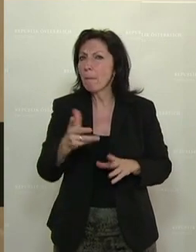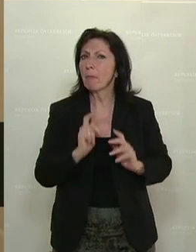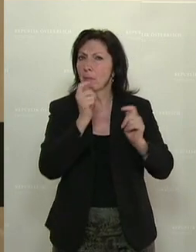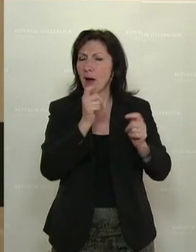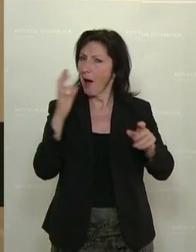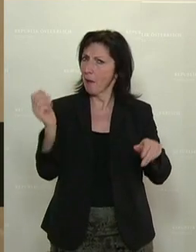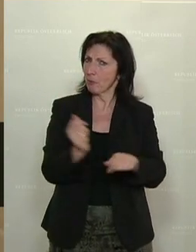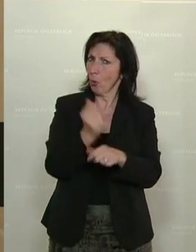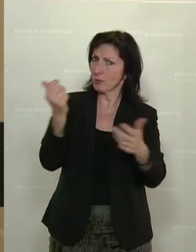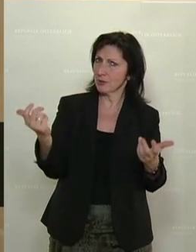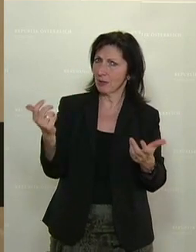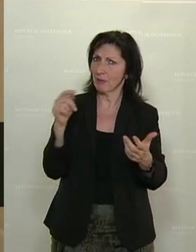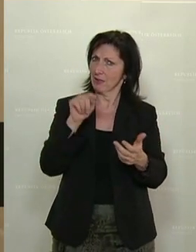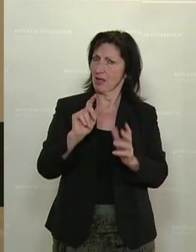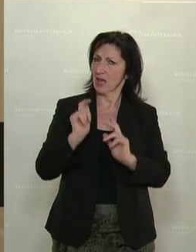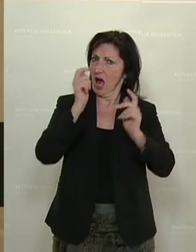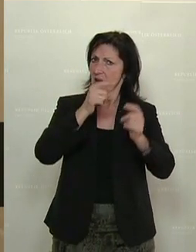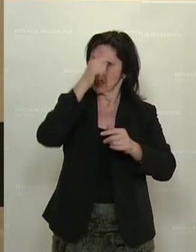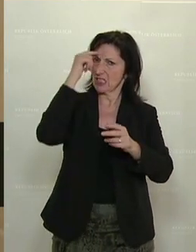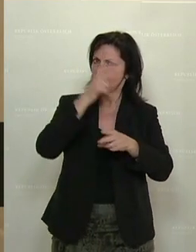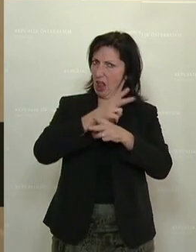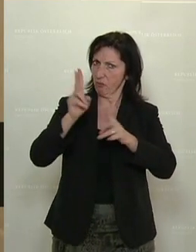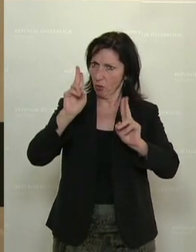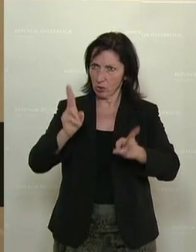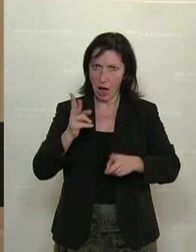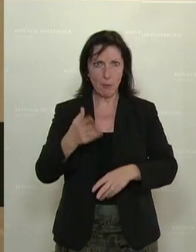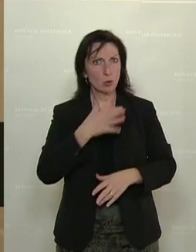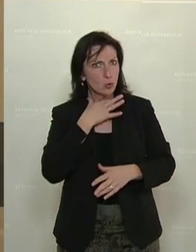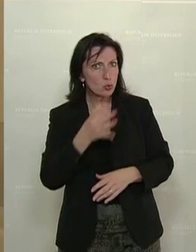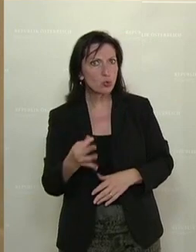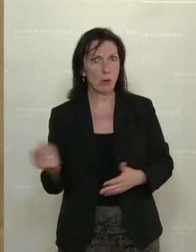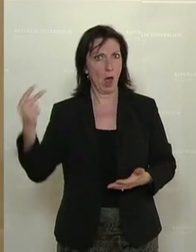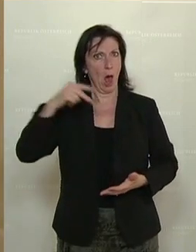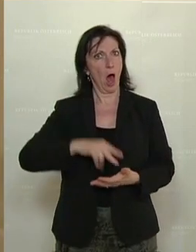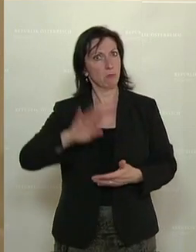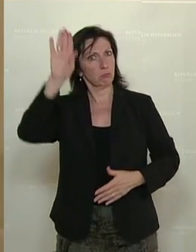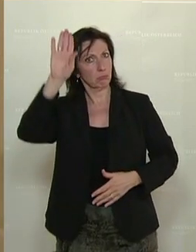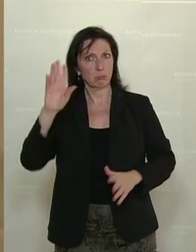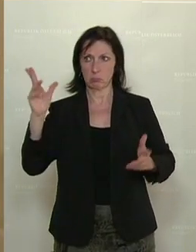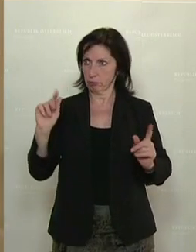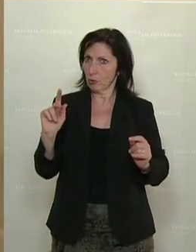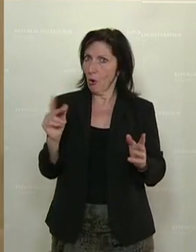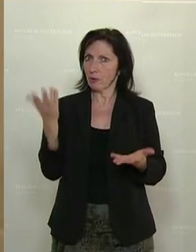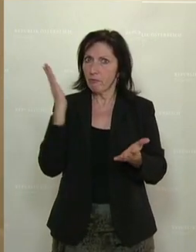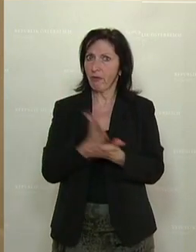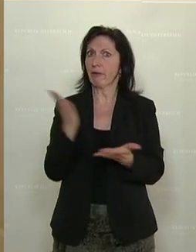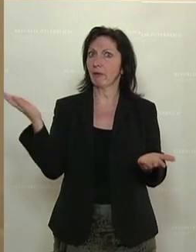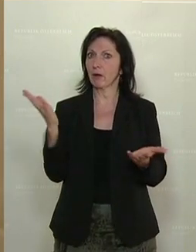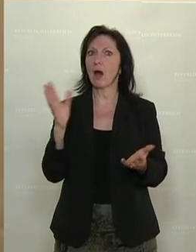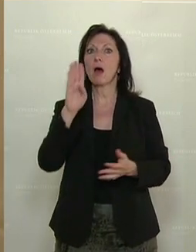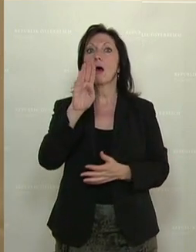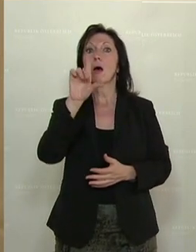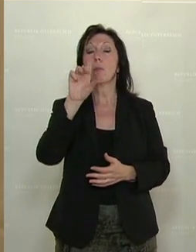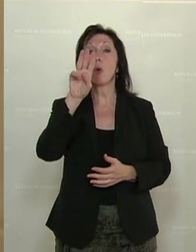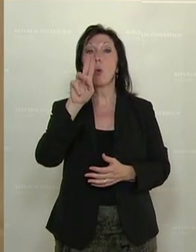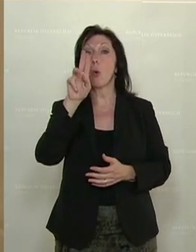hindern, heute diesem sinnvollen Antrag zuzustimmen. Dann hätten wir es erledigt, dann hätten wir sehr viel für die Lehrlinge getan. Weil der Blumenbonus nämlich